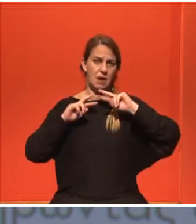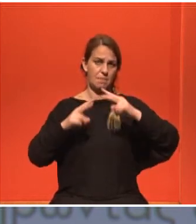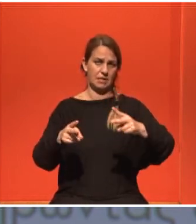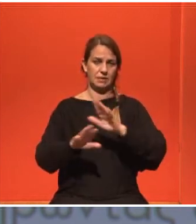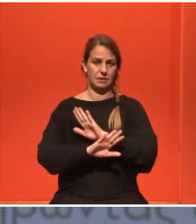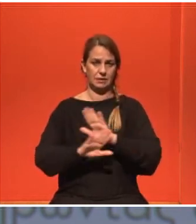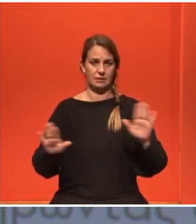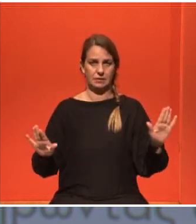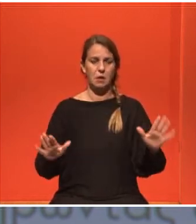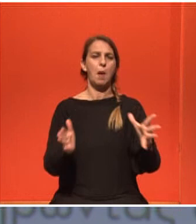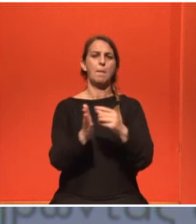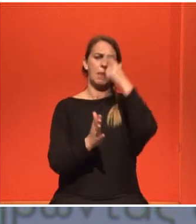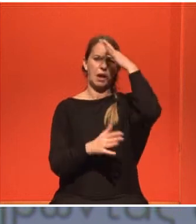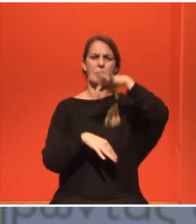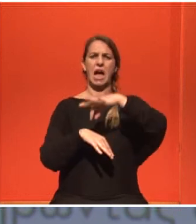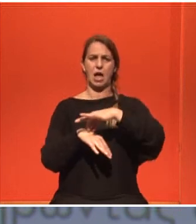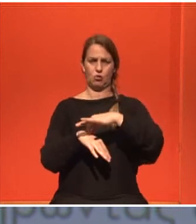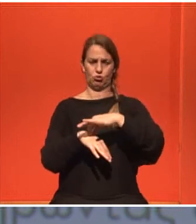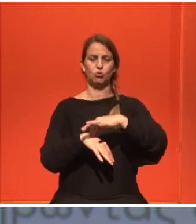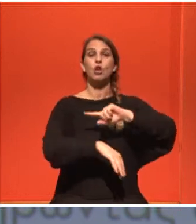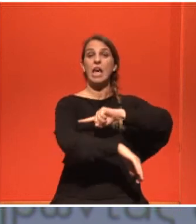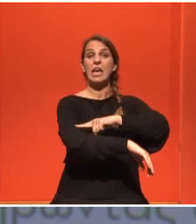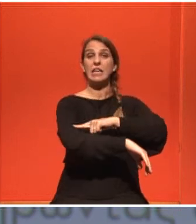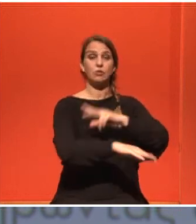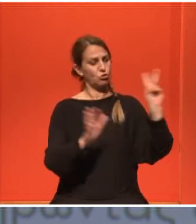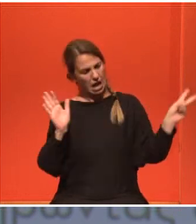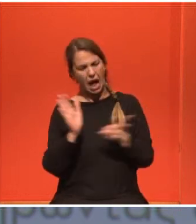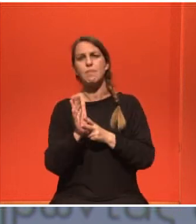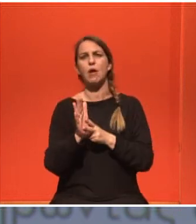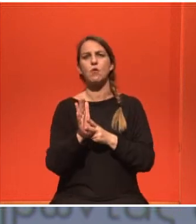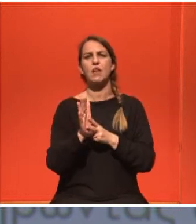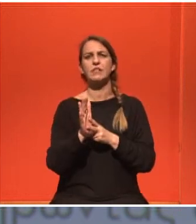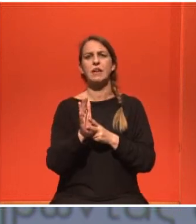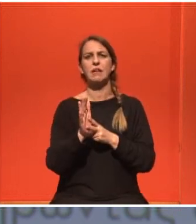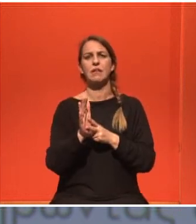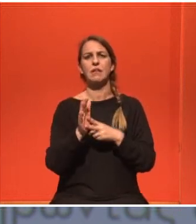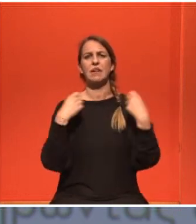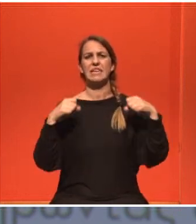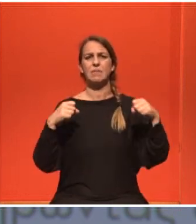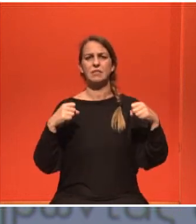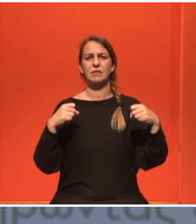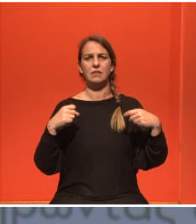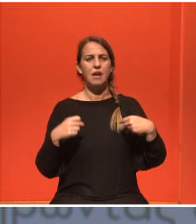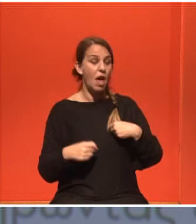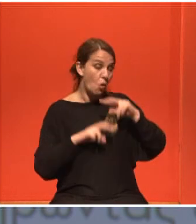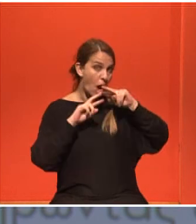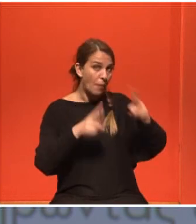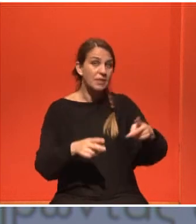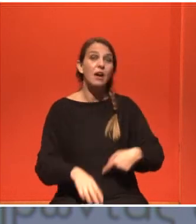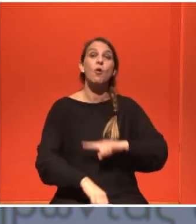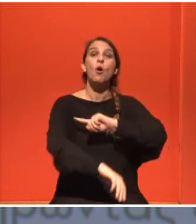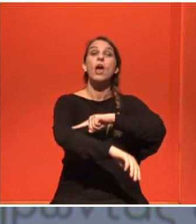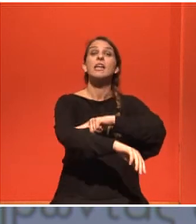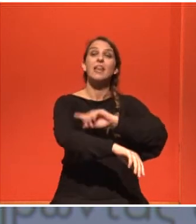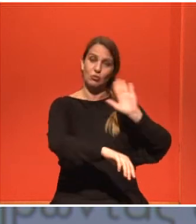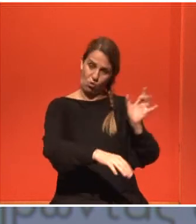Έχω την χή πάθηση και ο γιατρός μου μου απαγόρευσε την γυμναστική. Τι να κάνω. Η απάντησή μου είναι να αλλάξεις γιατρό. Είμαι